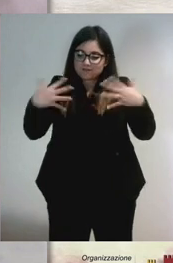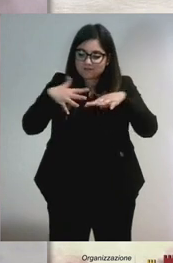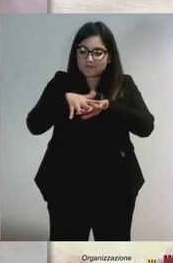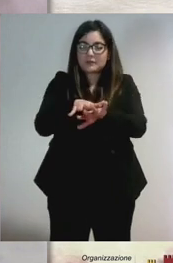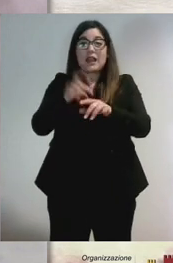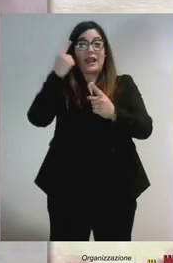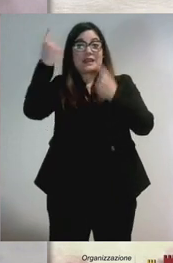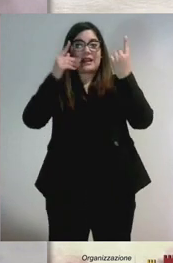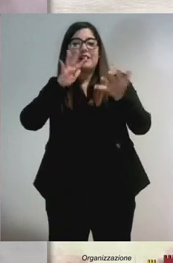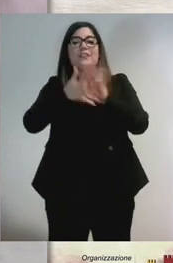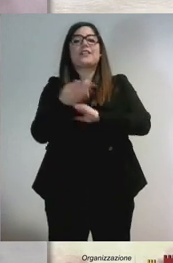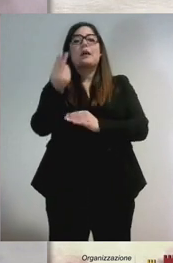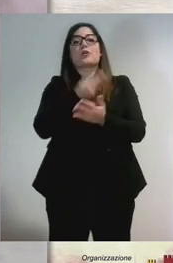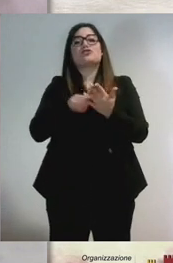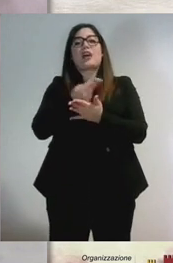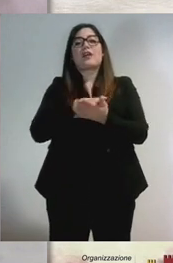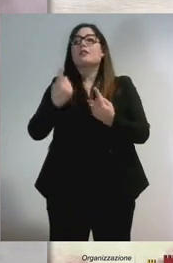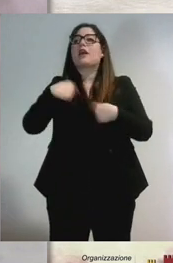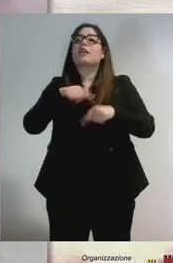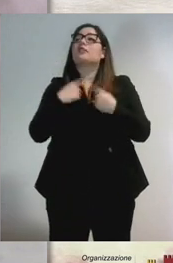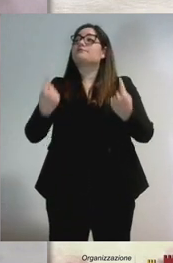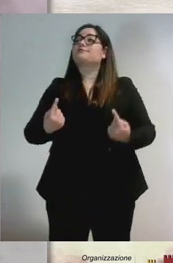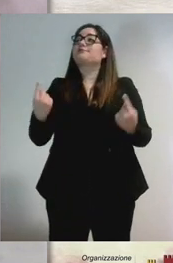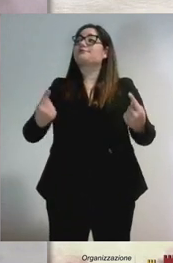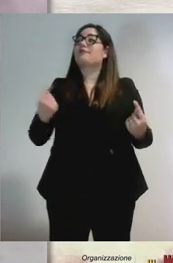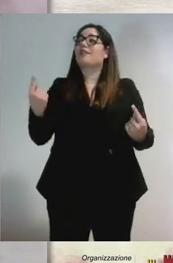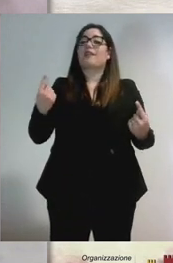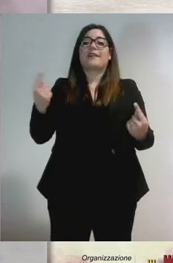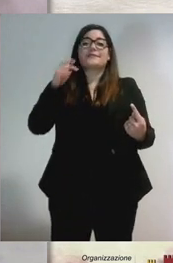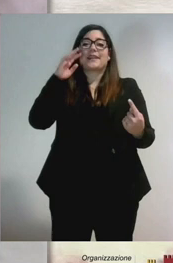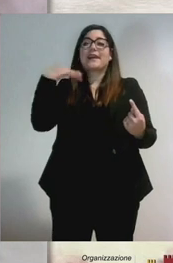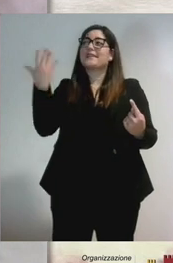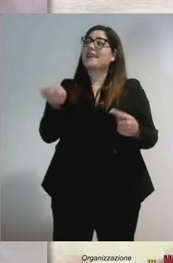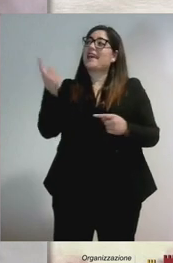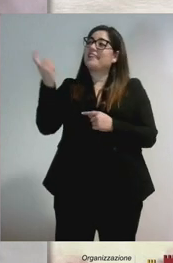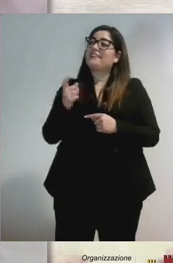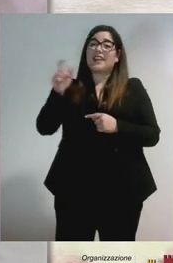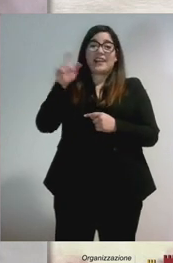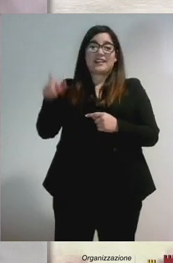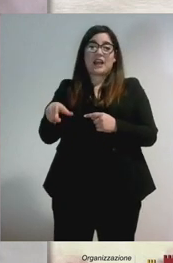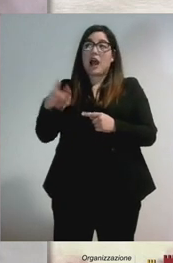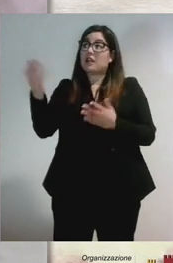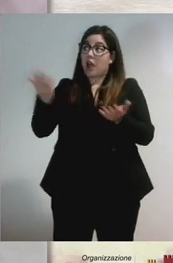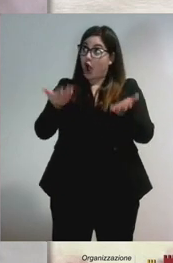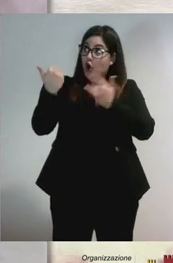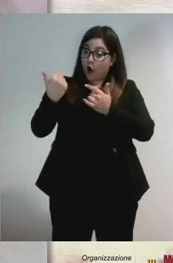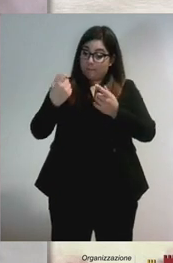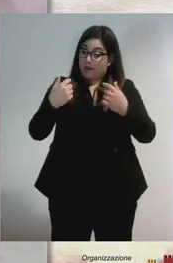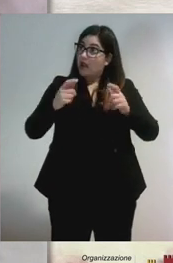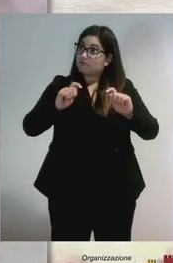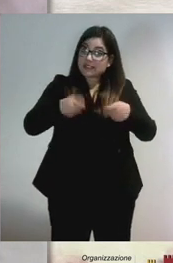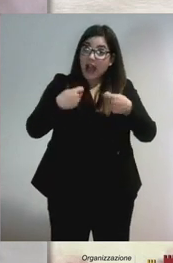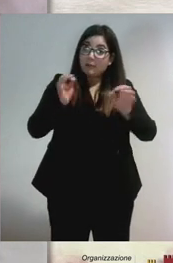e aspettiamo magari gli stranieri che vengano in Italia non solo per comprare scarpe e camicie, ma per comprare progetti.